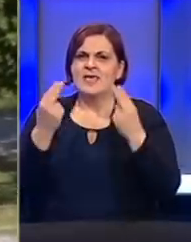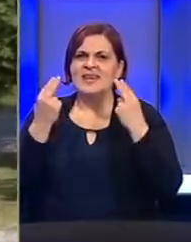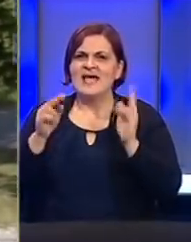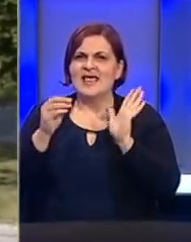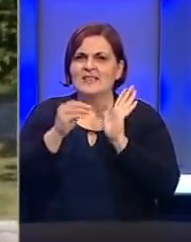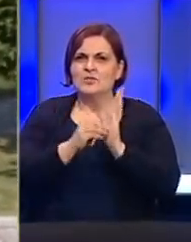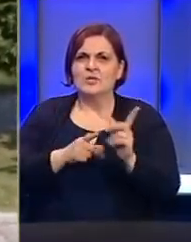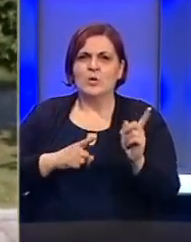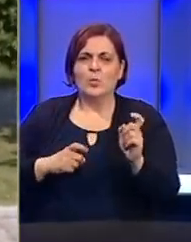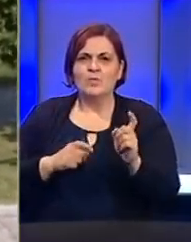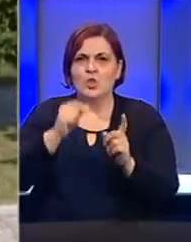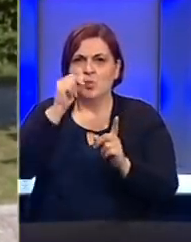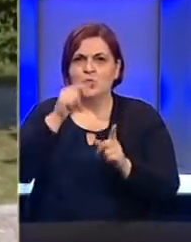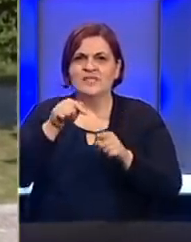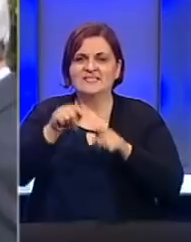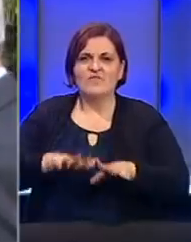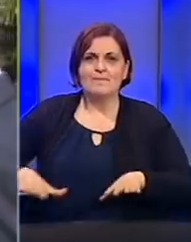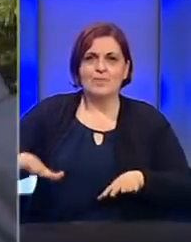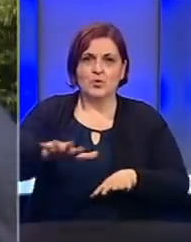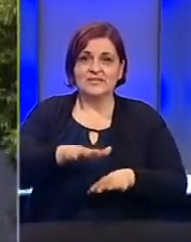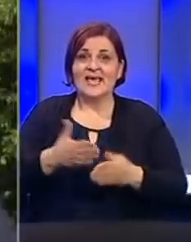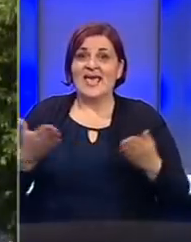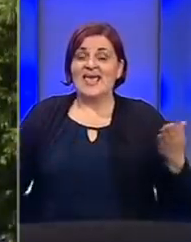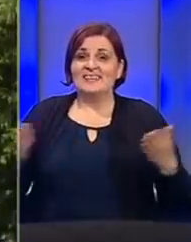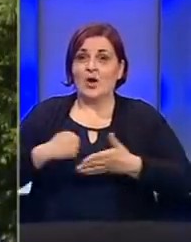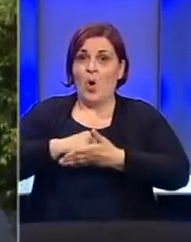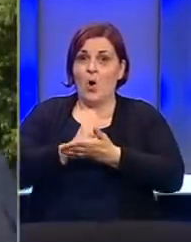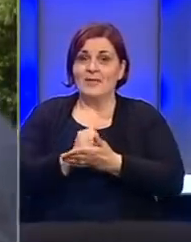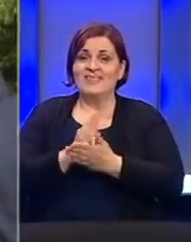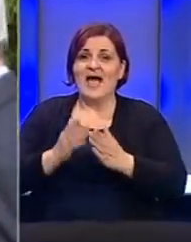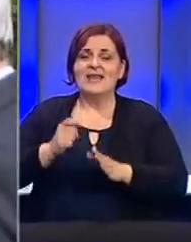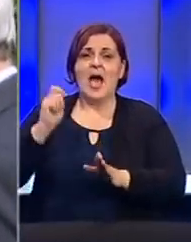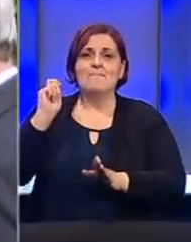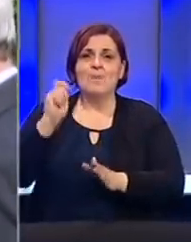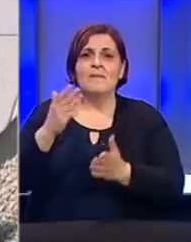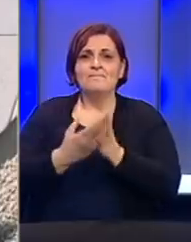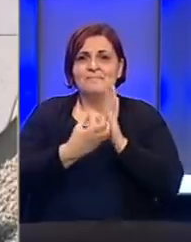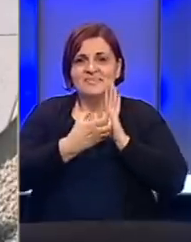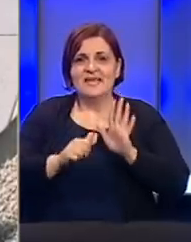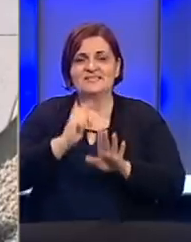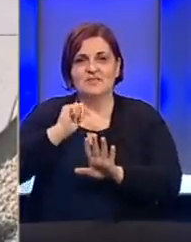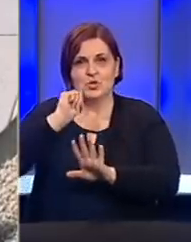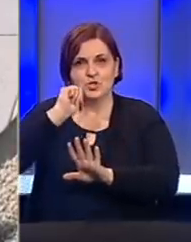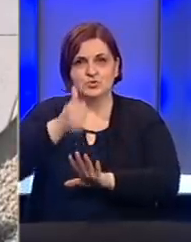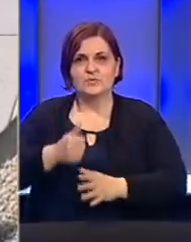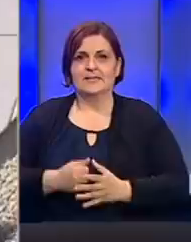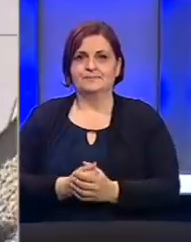najznačajnijih datuma u povijesti ljudi sa ovih prostora, te kako će obilježavanje dana pobjede biti nastavljeno i sutra.